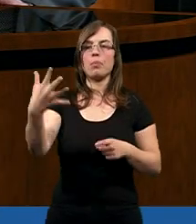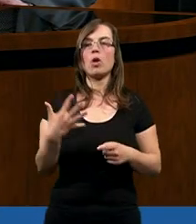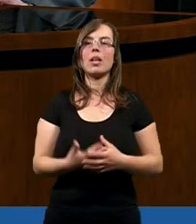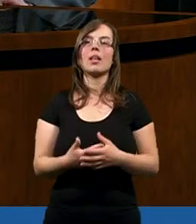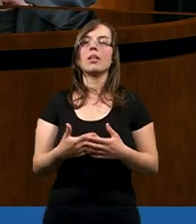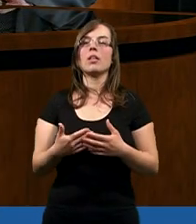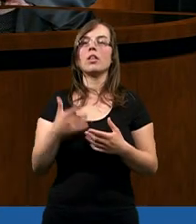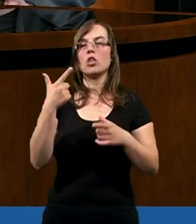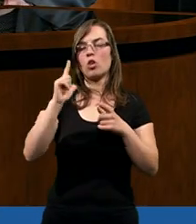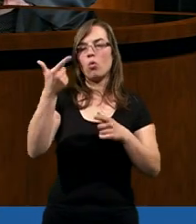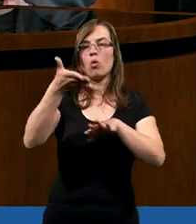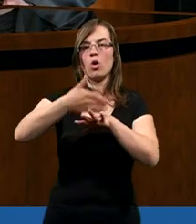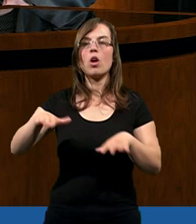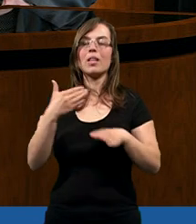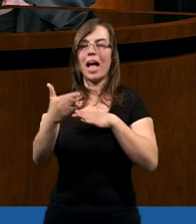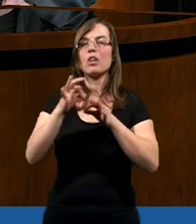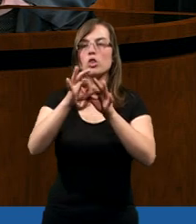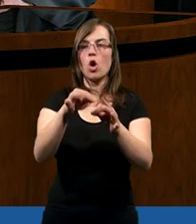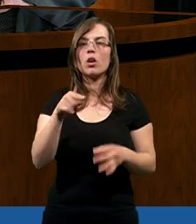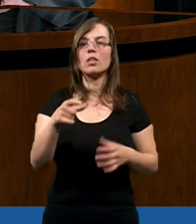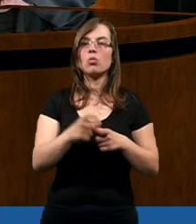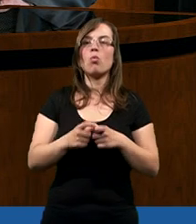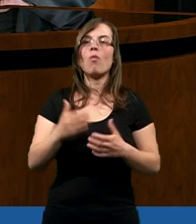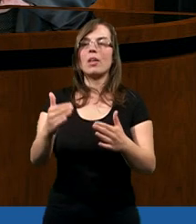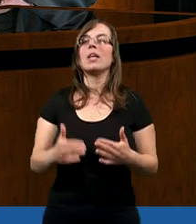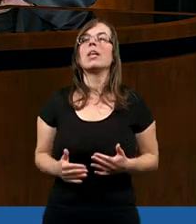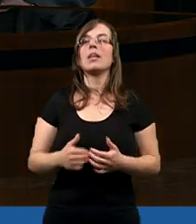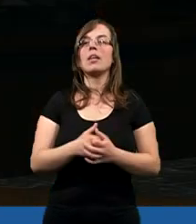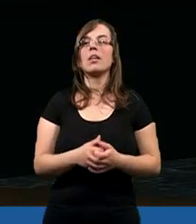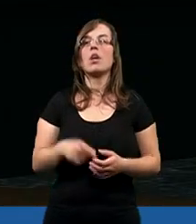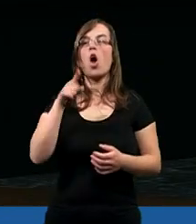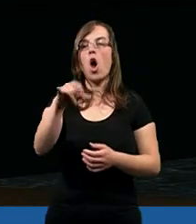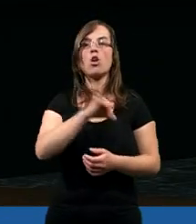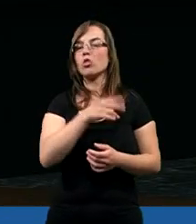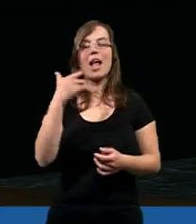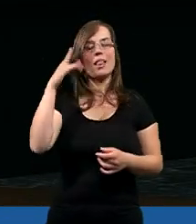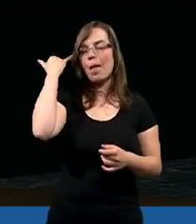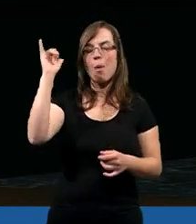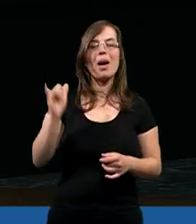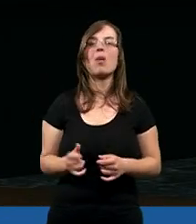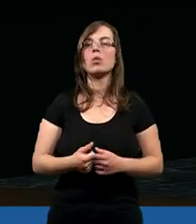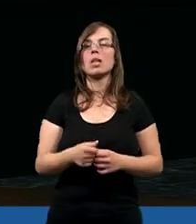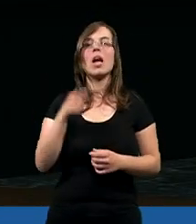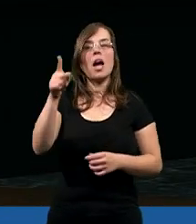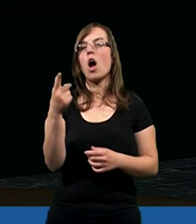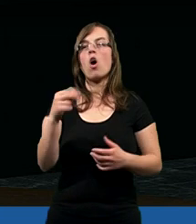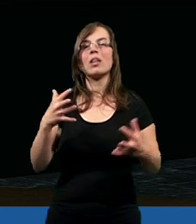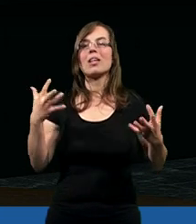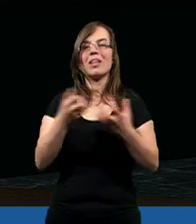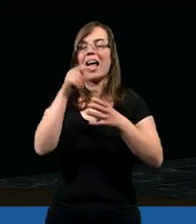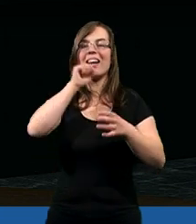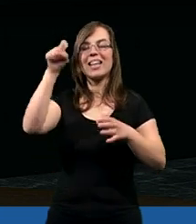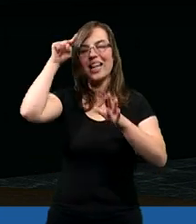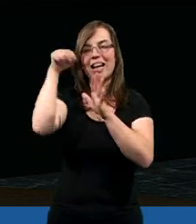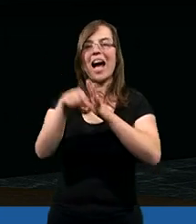25, z drugiego rozdziału, czyli dalszy ciąg tych słów. On grzechu nie popełnił, ani nie